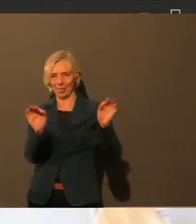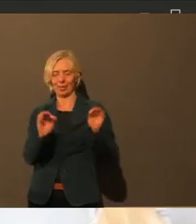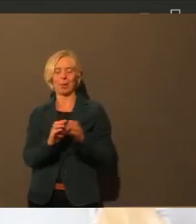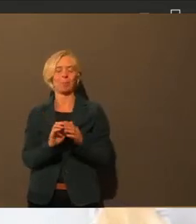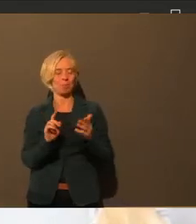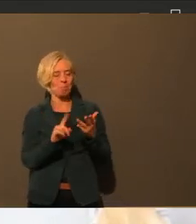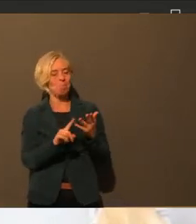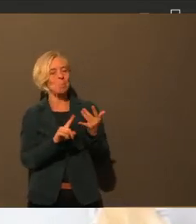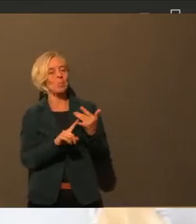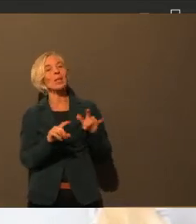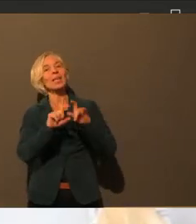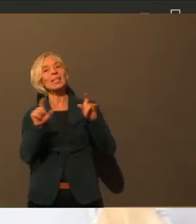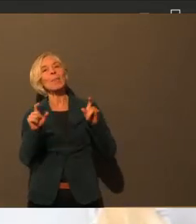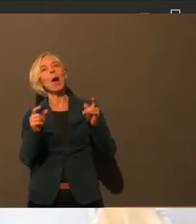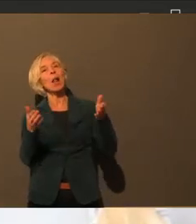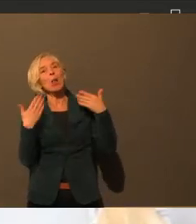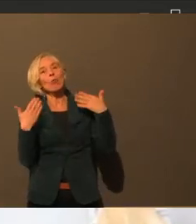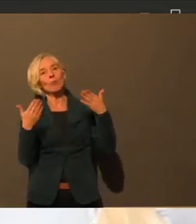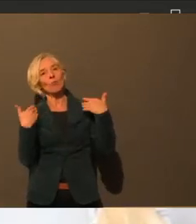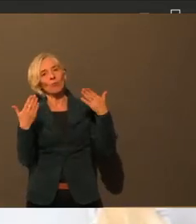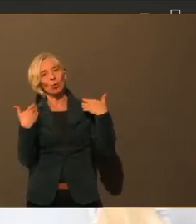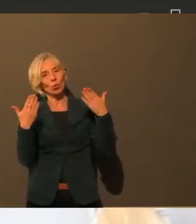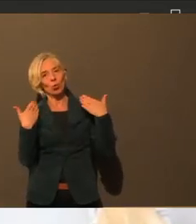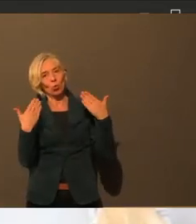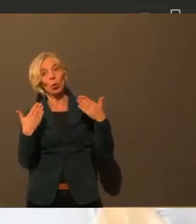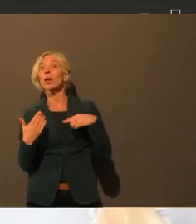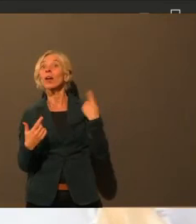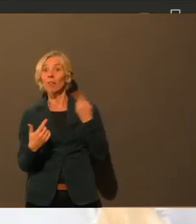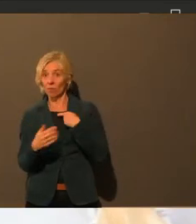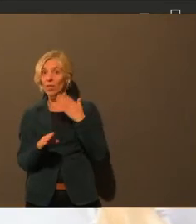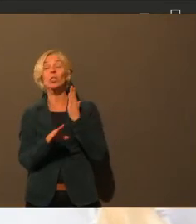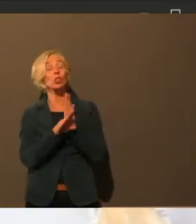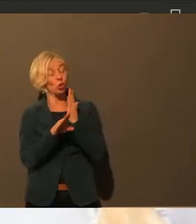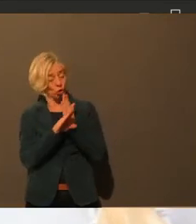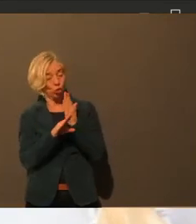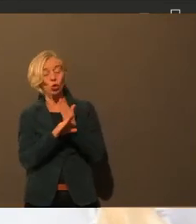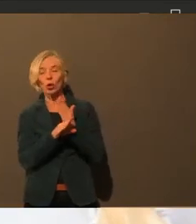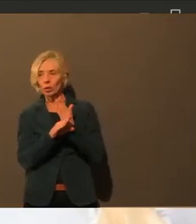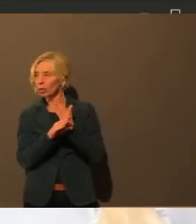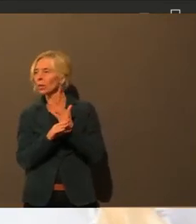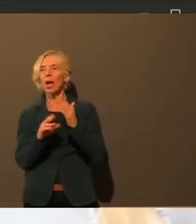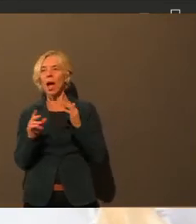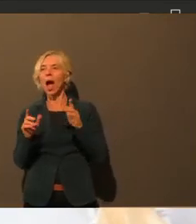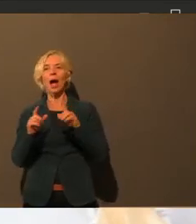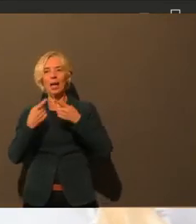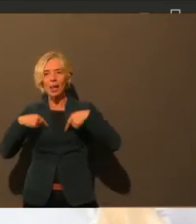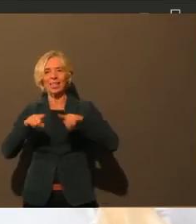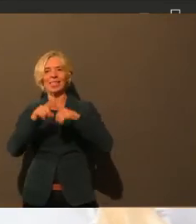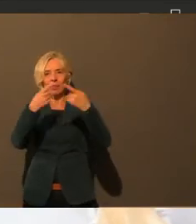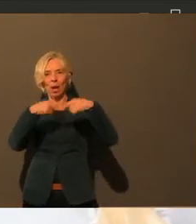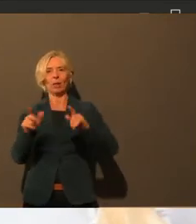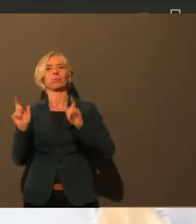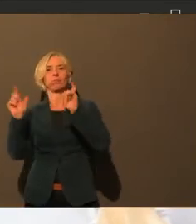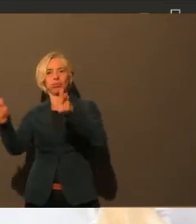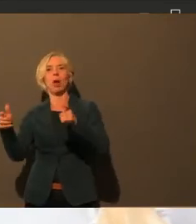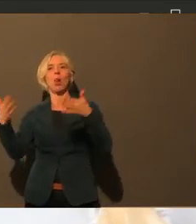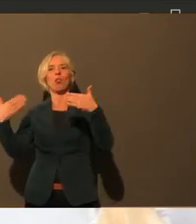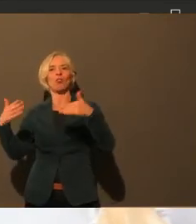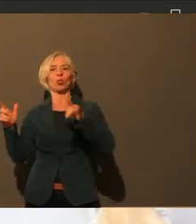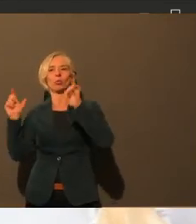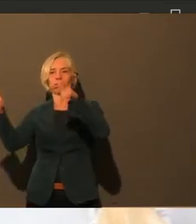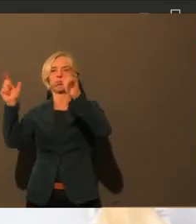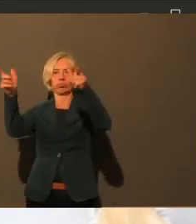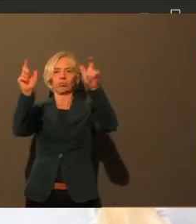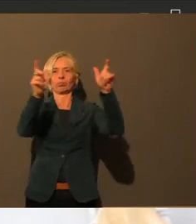für jedes Klassenzimmer CO2-Ampeln ab Januar zur Verfügung stellen zu können und sind in der Beschaffung dank Fördergelder